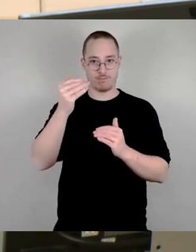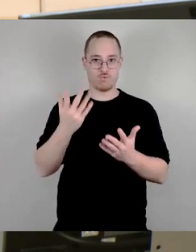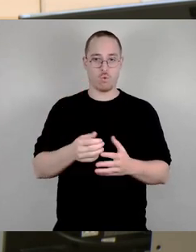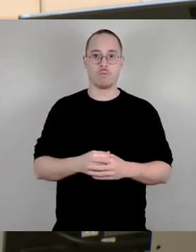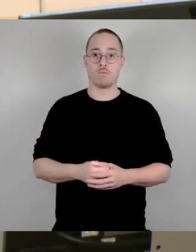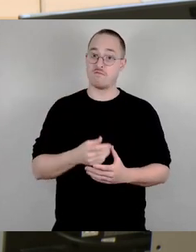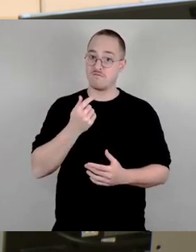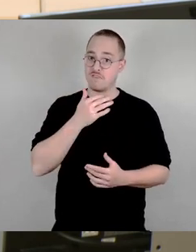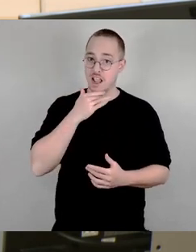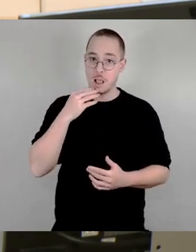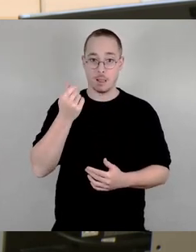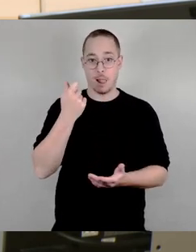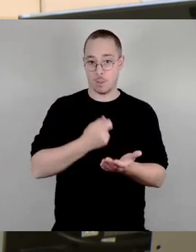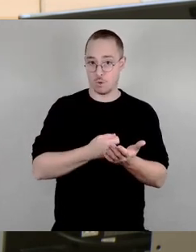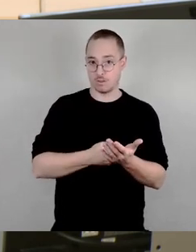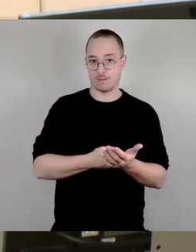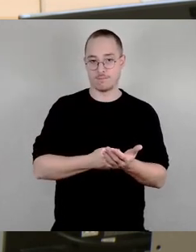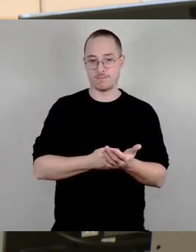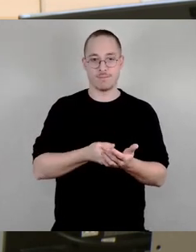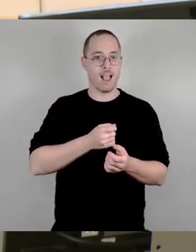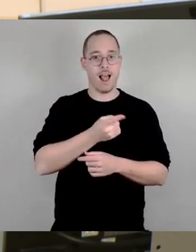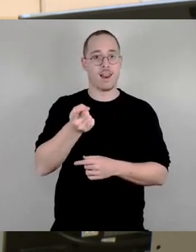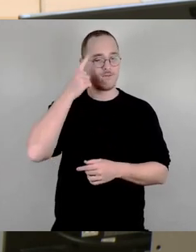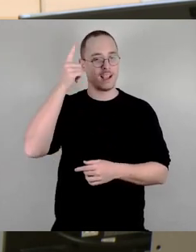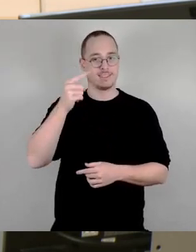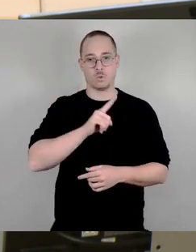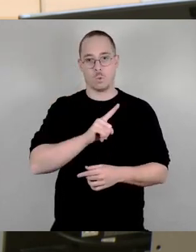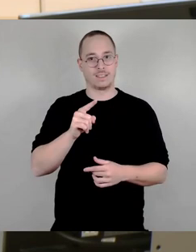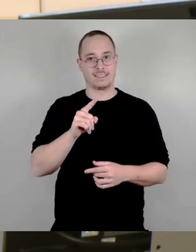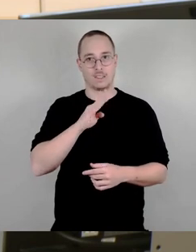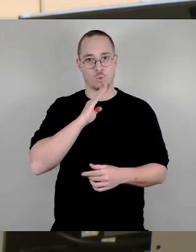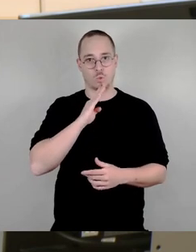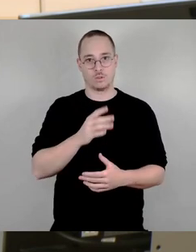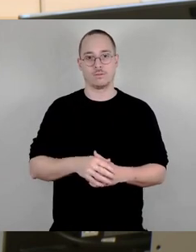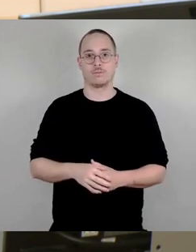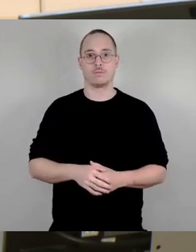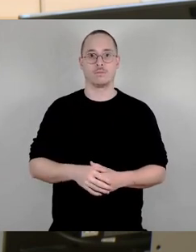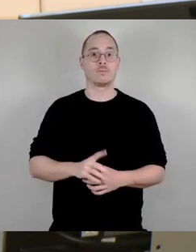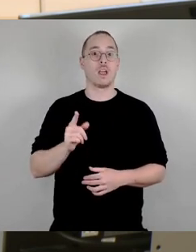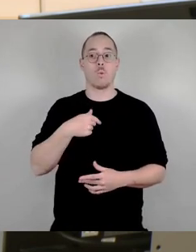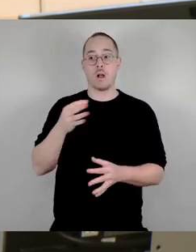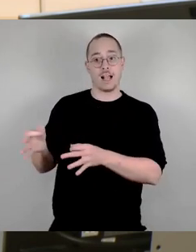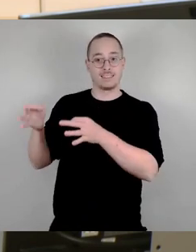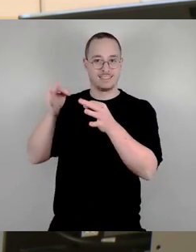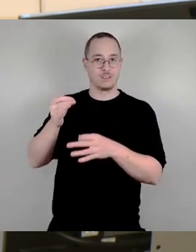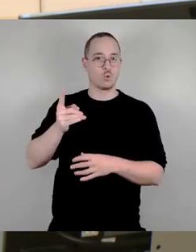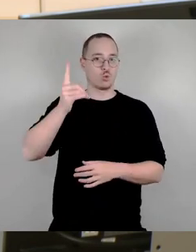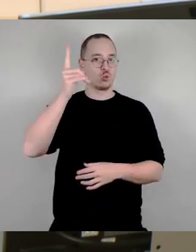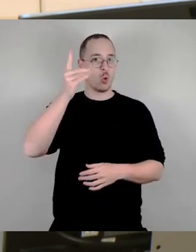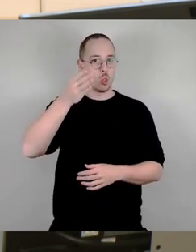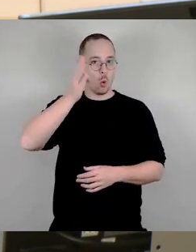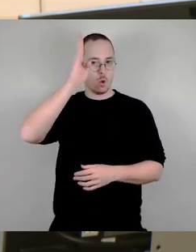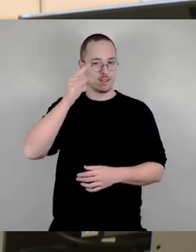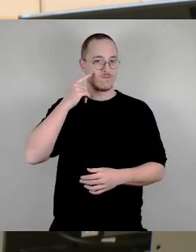über die Ansiedlung im Dresdner Norden. Wir reden über Bosch, reden über Infineon, wir reden über TCMC. Wir reden darüber,